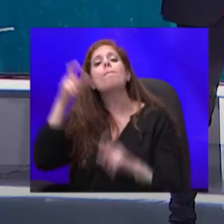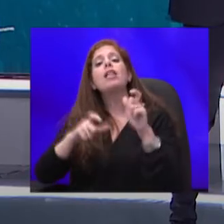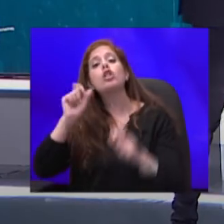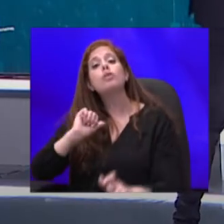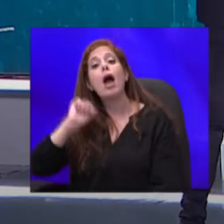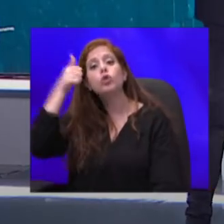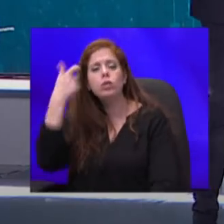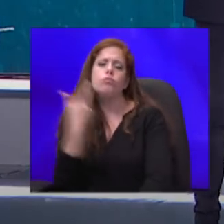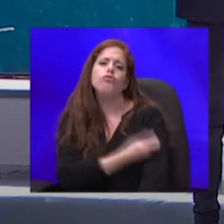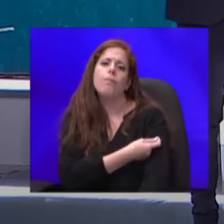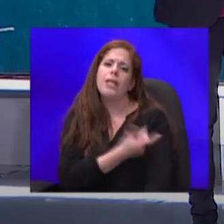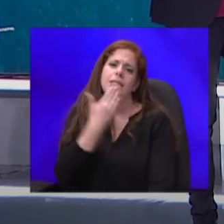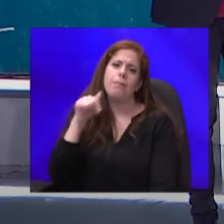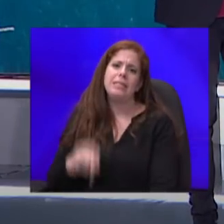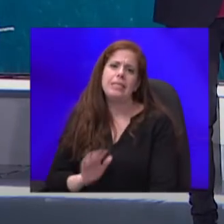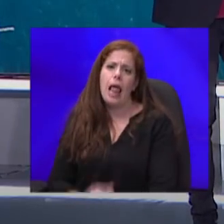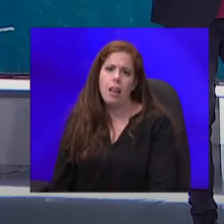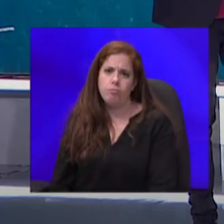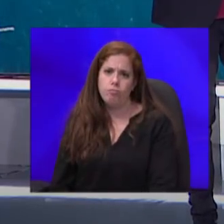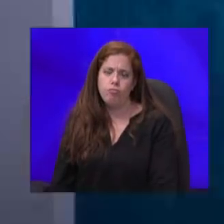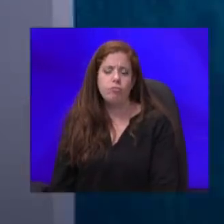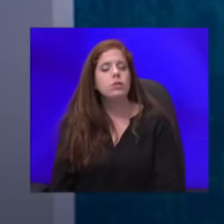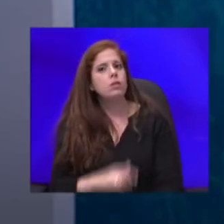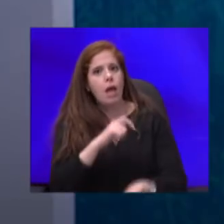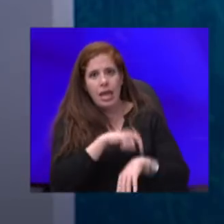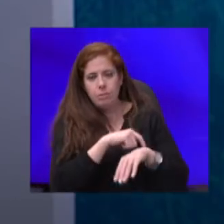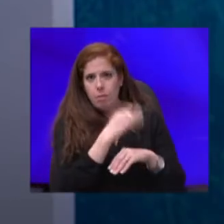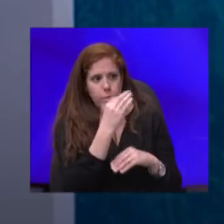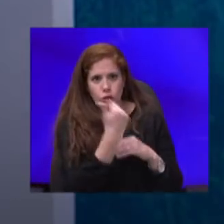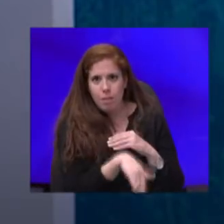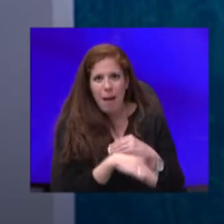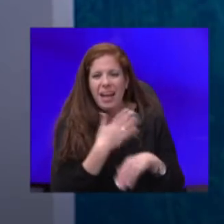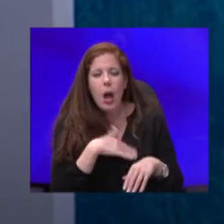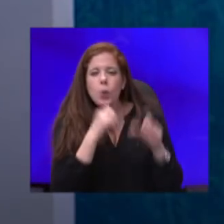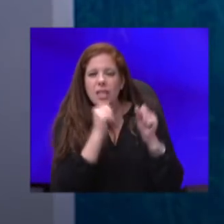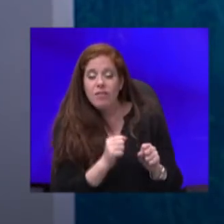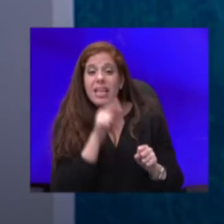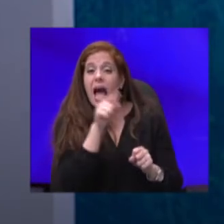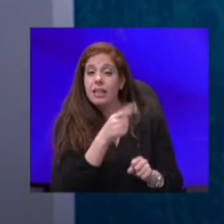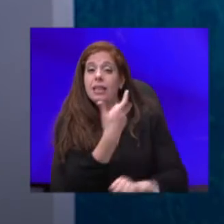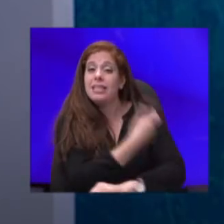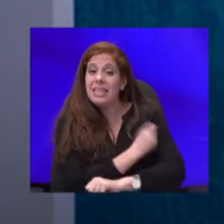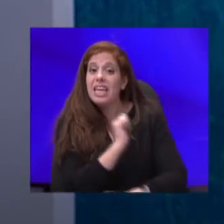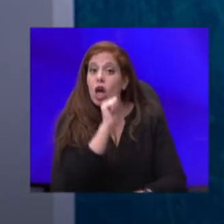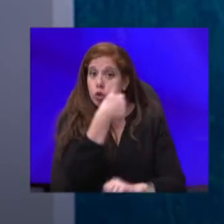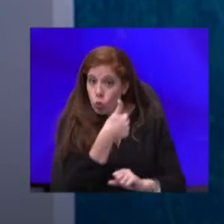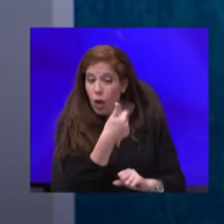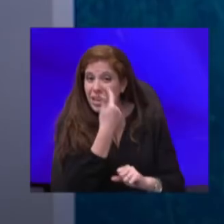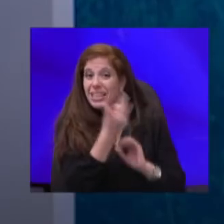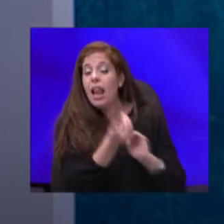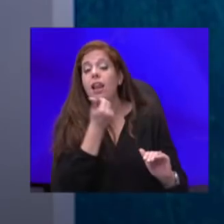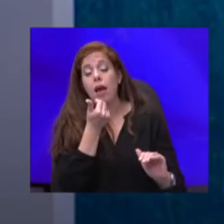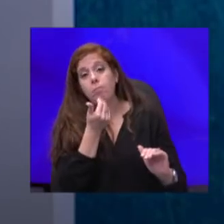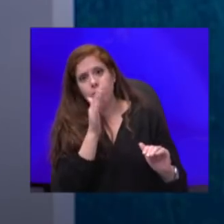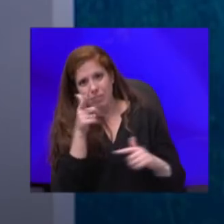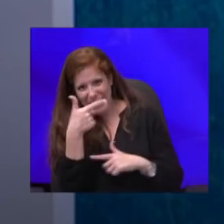בישראל. כלומר, זמנה ממש נגמר, אבל בכל זאת אני רק רוצה לוודא. אתה הולך להתחסן ראשון, כנראה גם לפני המצלמות, למרות שאנחנו לא יודעים אם